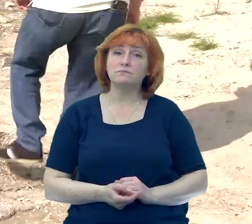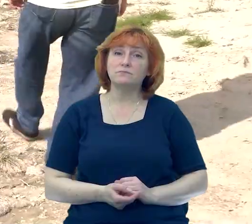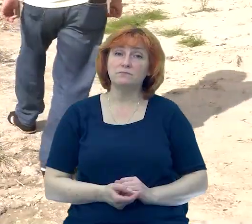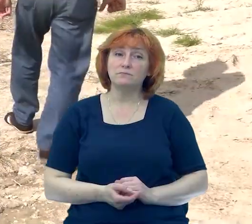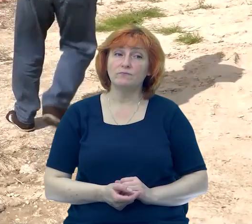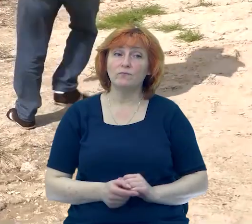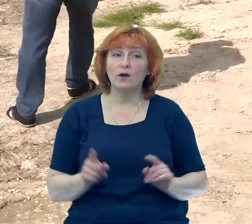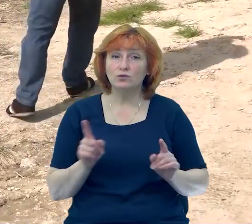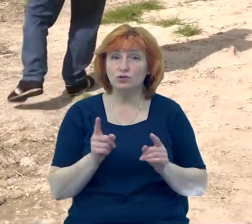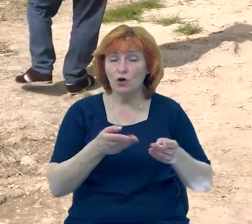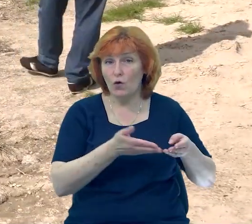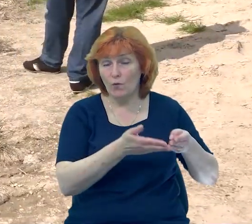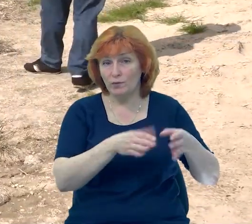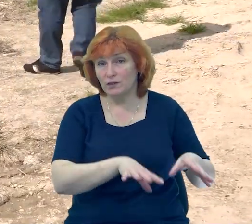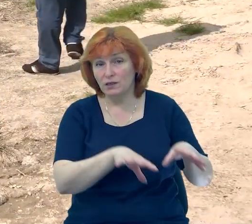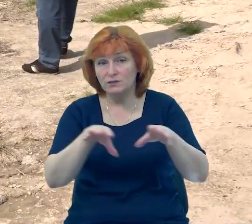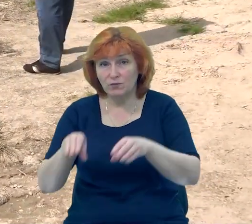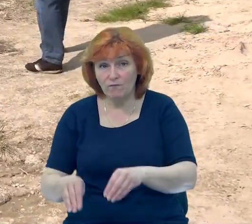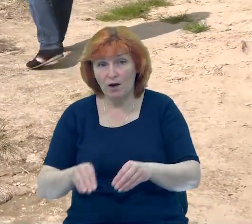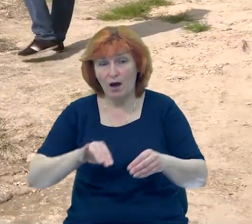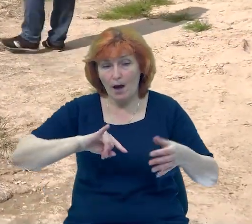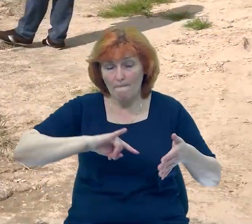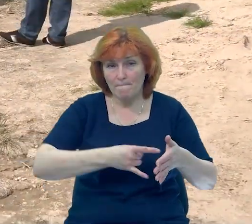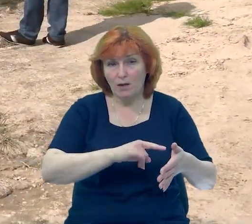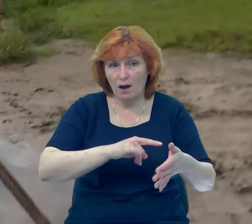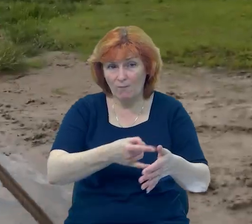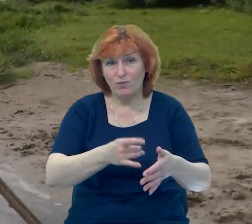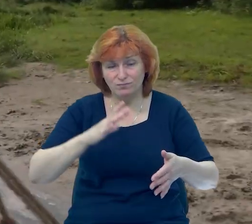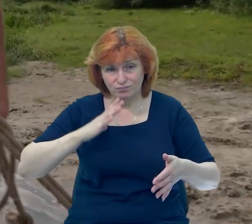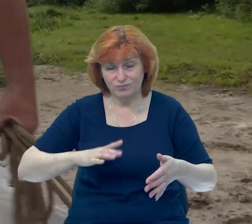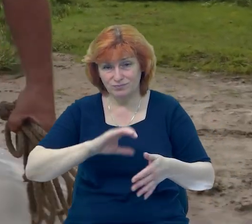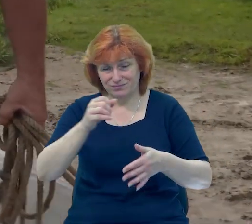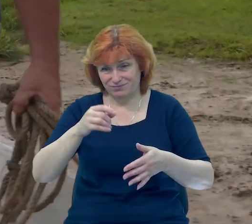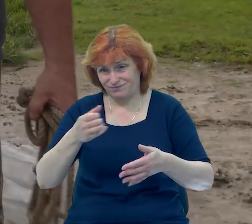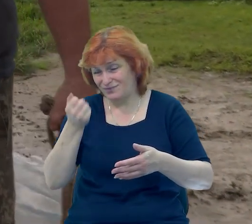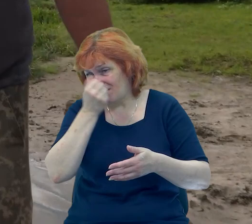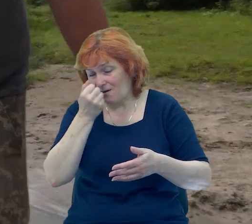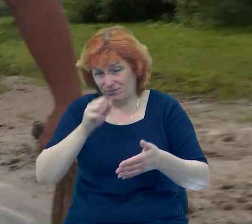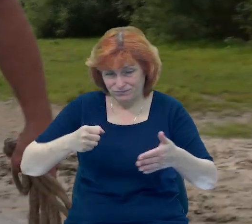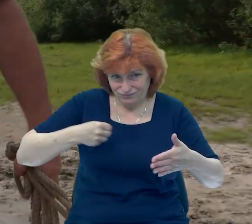Щоб транспортувати човна, пробоїни довелось забити човками. Двінадцять чи